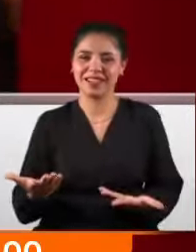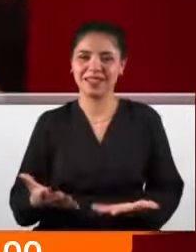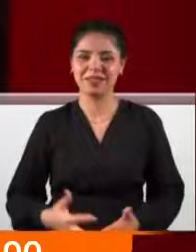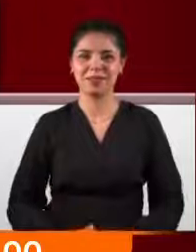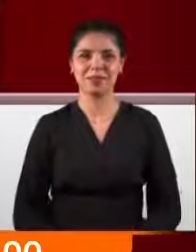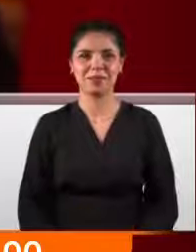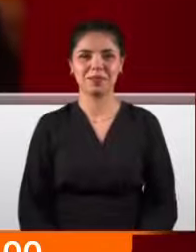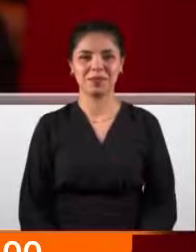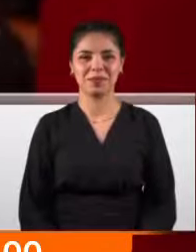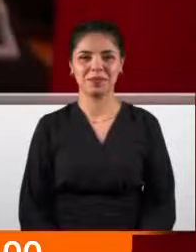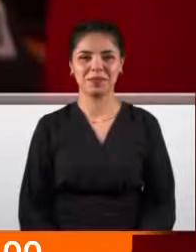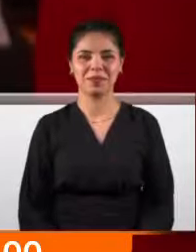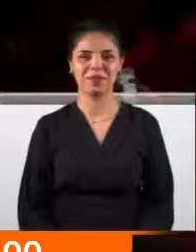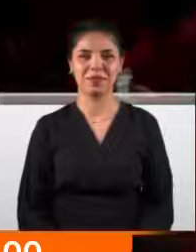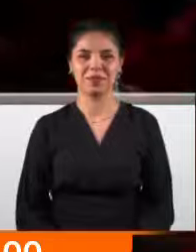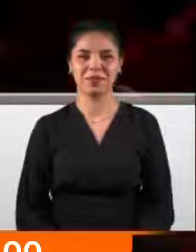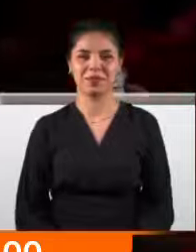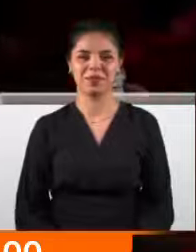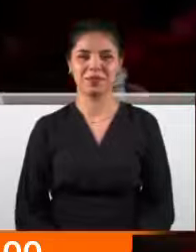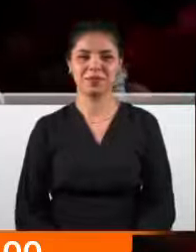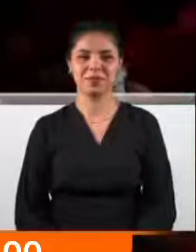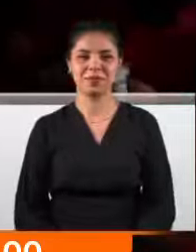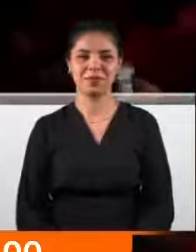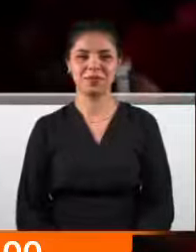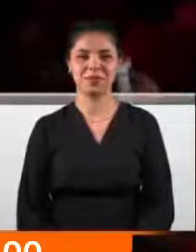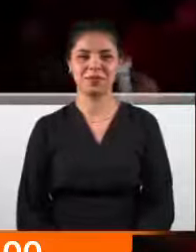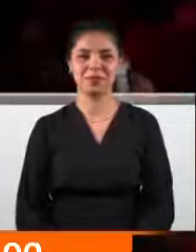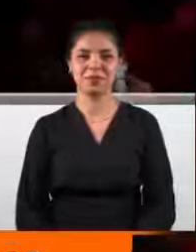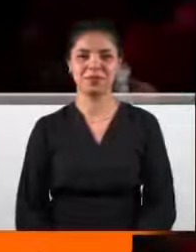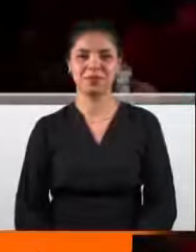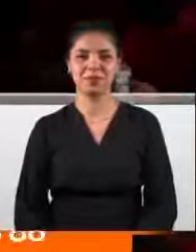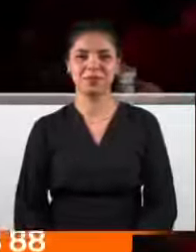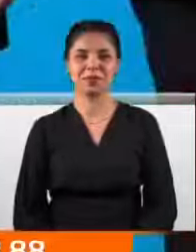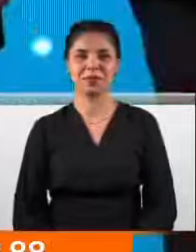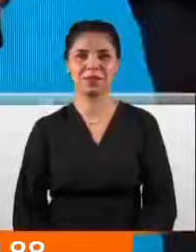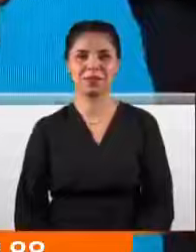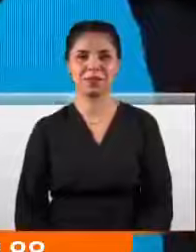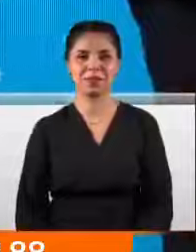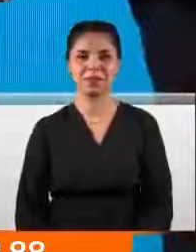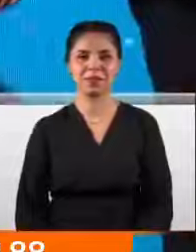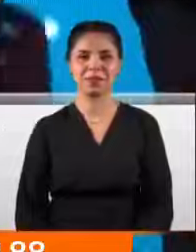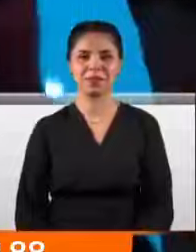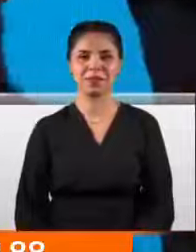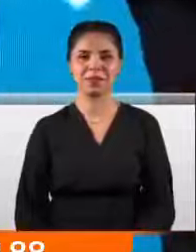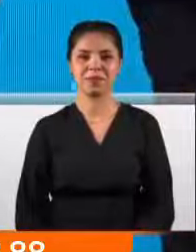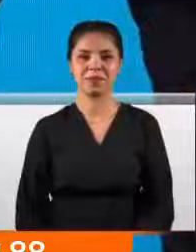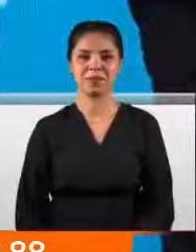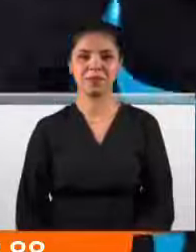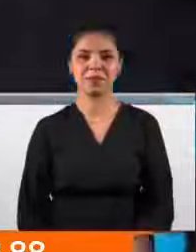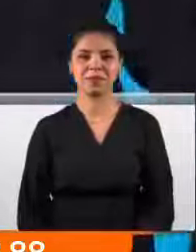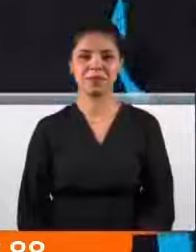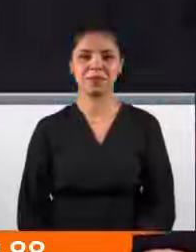bize onur, şeref veriyor. Şimdi biz Türk kadını olarak çok güçlü bir topluluğuz. Bütün Türk